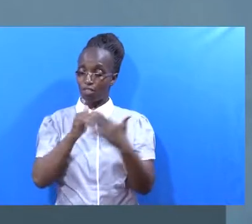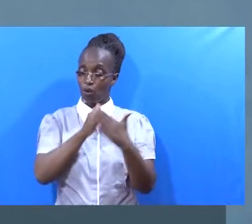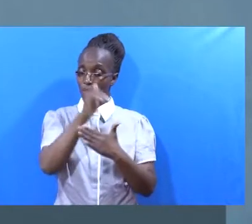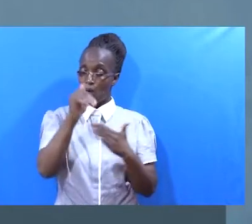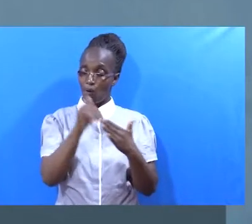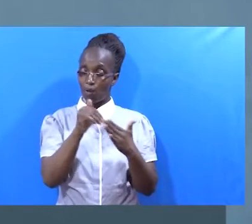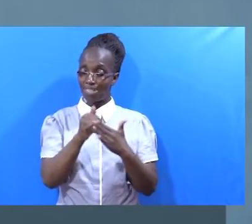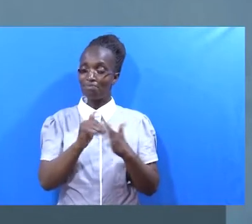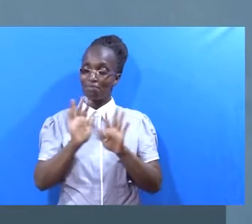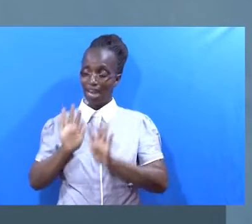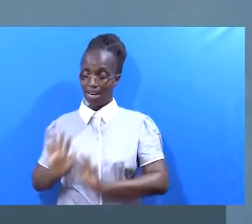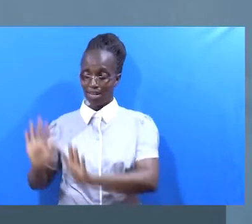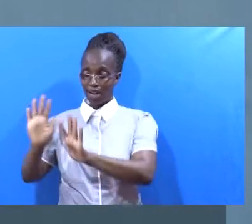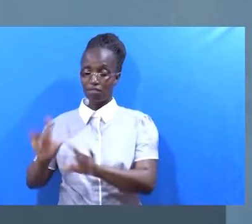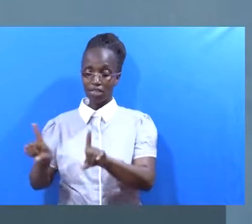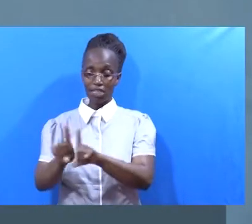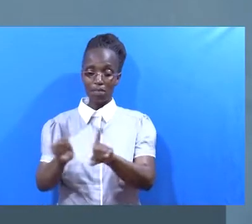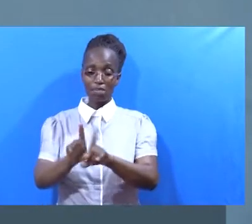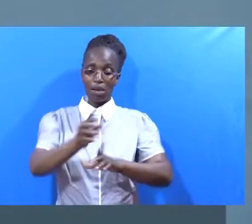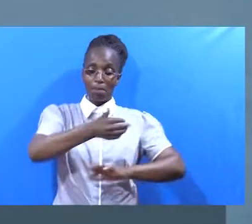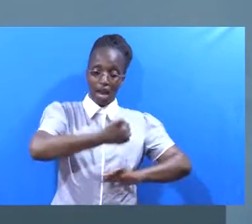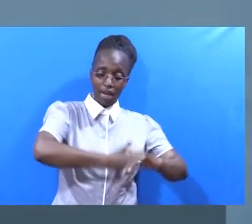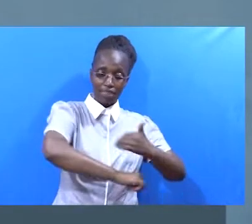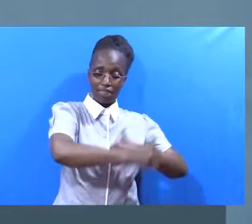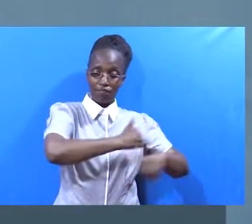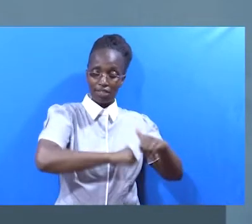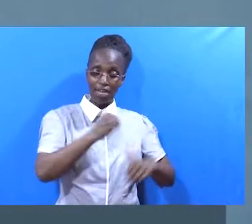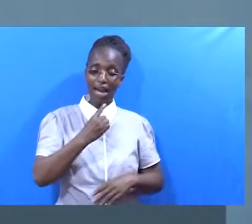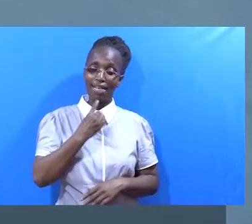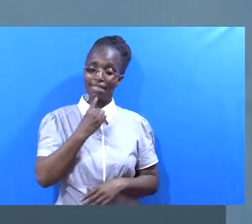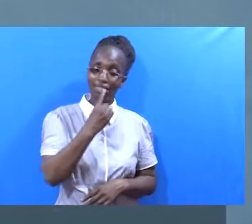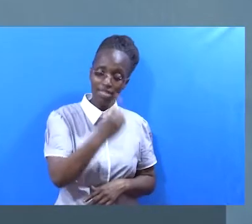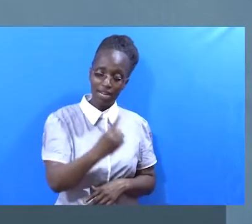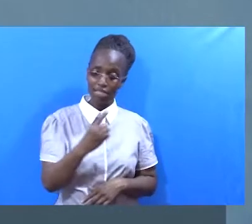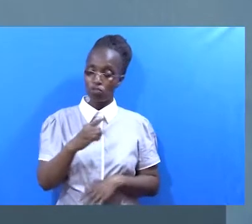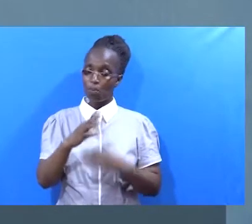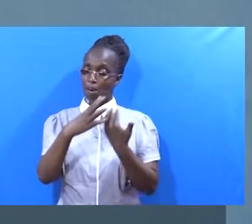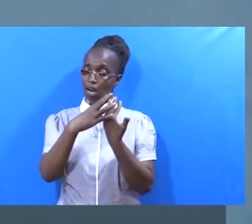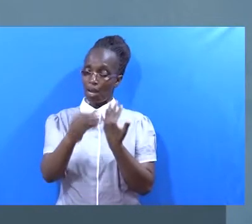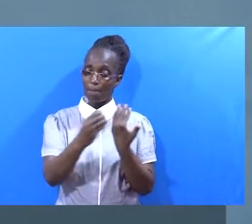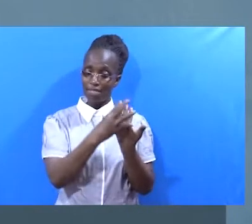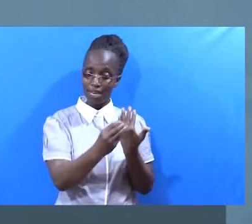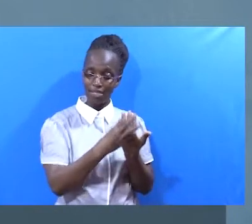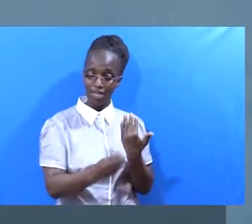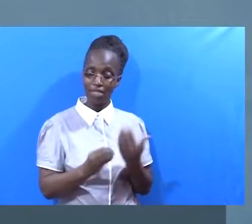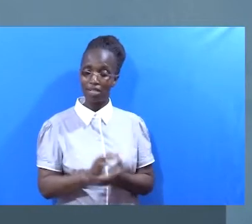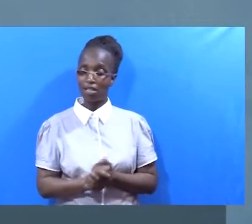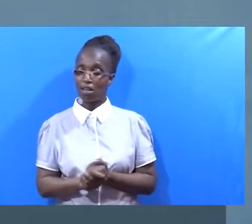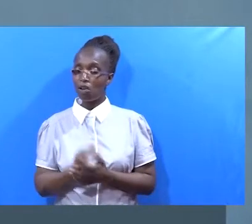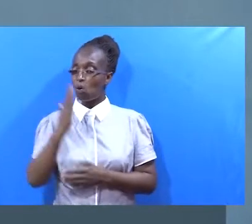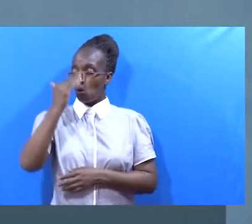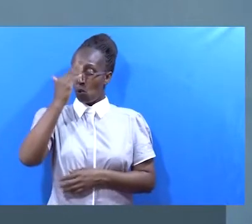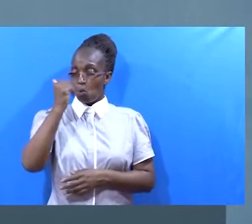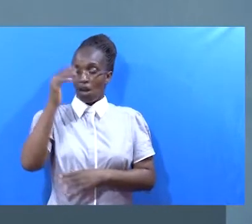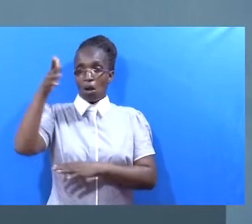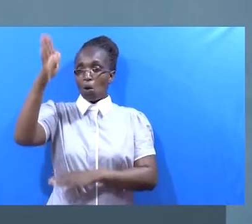Na anawachia hile jambo Kama jambo la kufanya kwa wengine Ili wasige wakajinua Ili